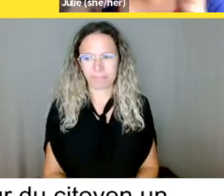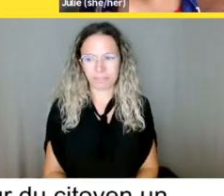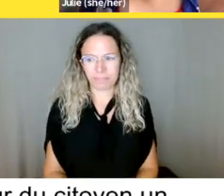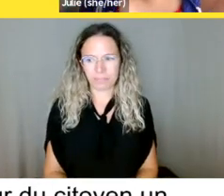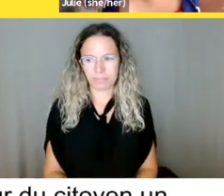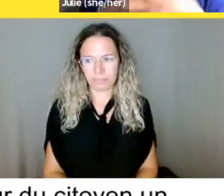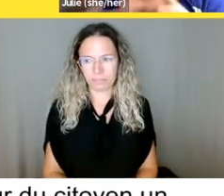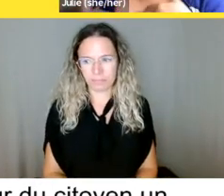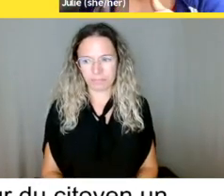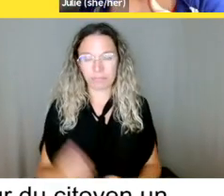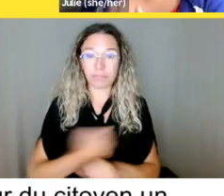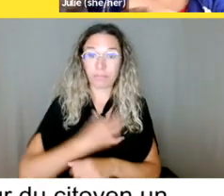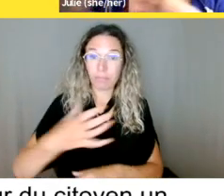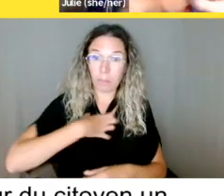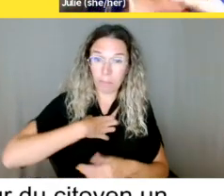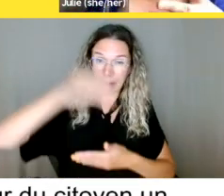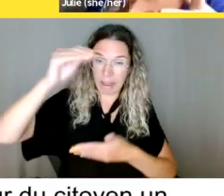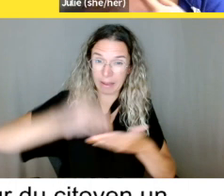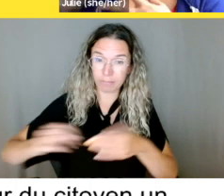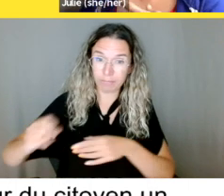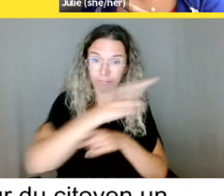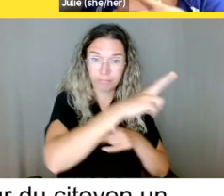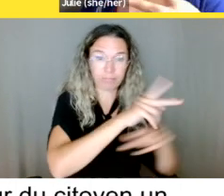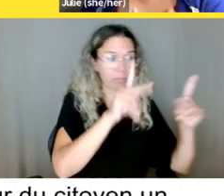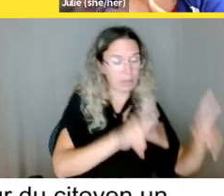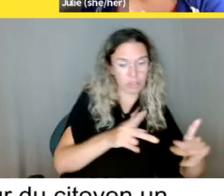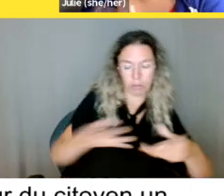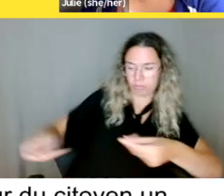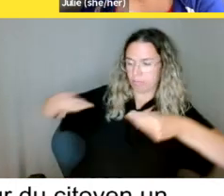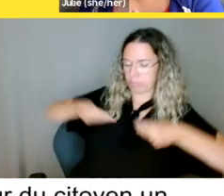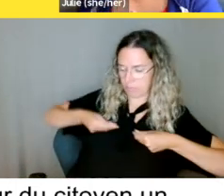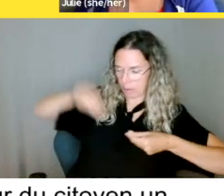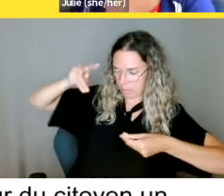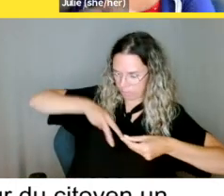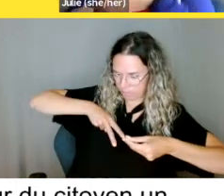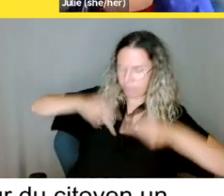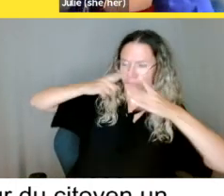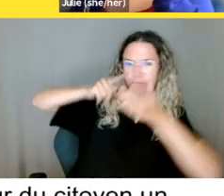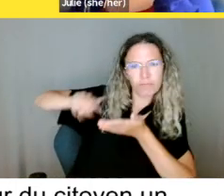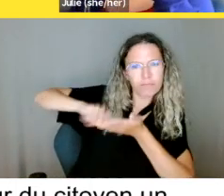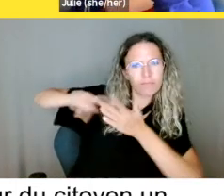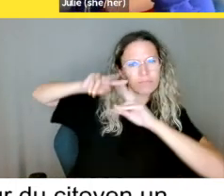investigation préliminaire, va vous contacter, vous poser quelques questions. OK, donc...